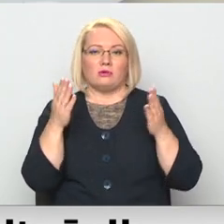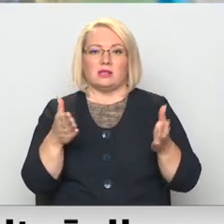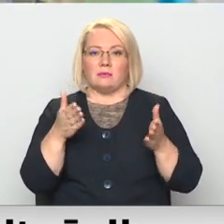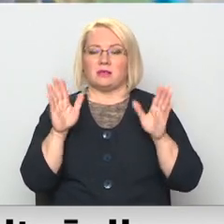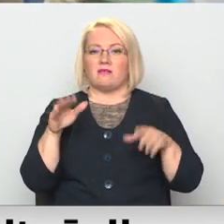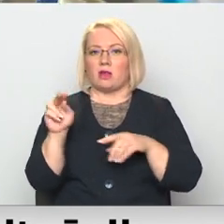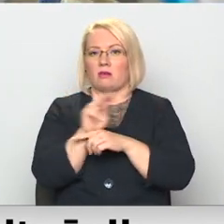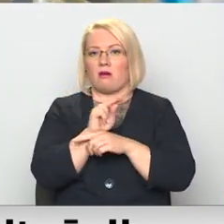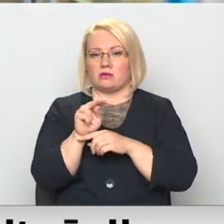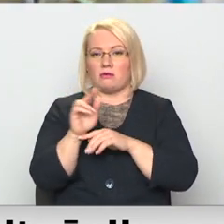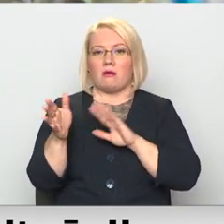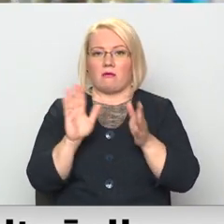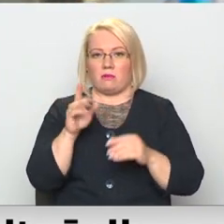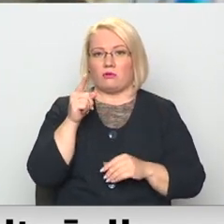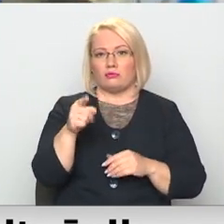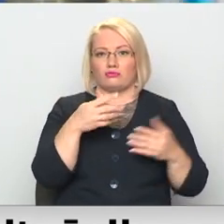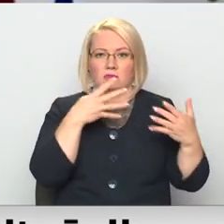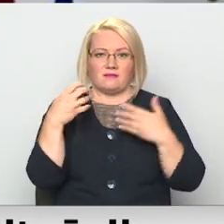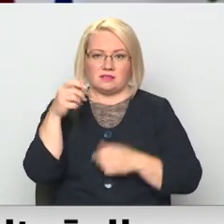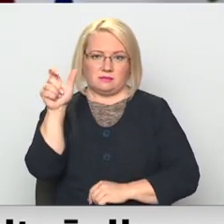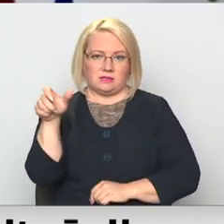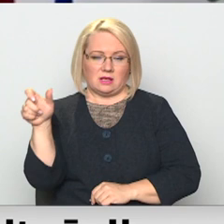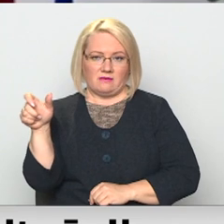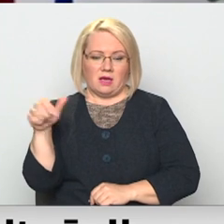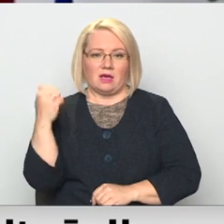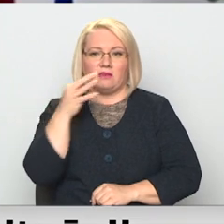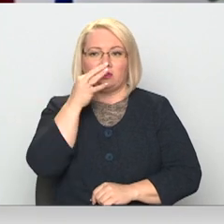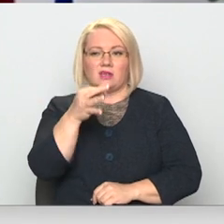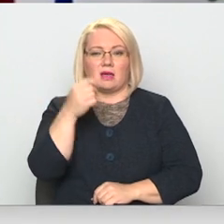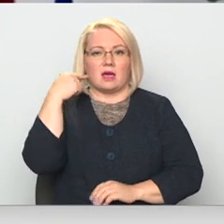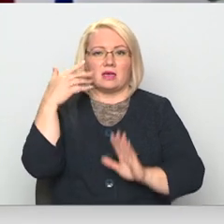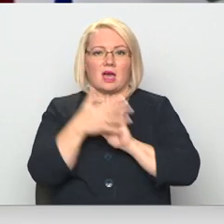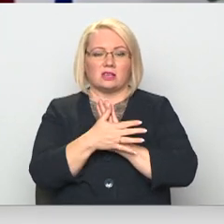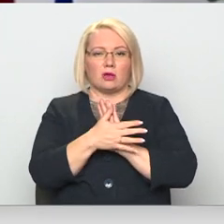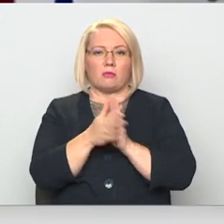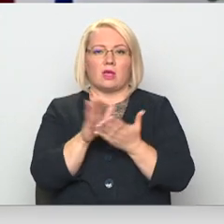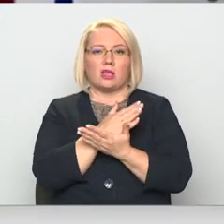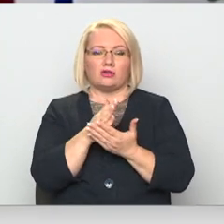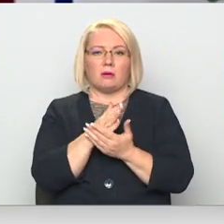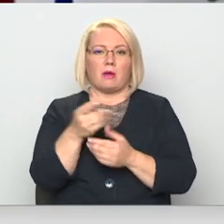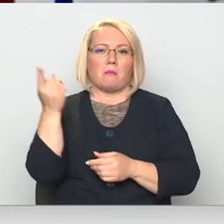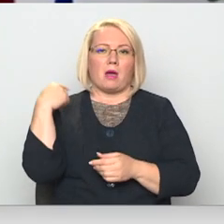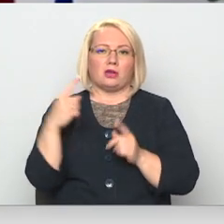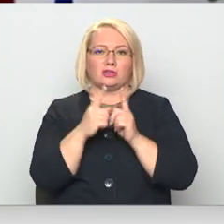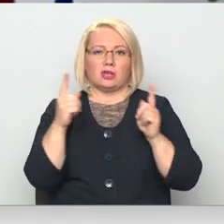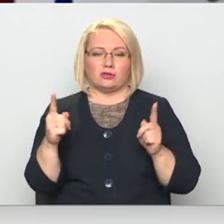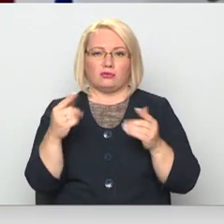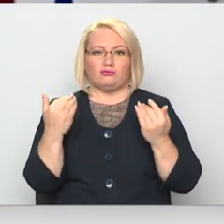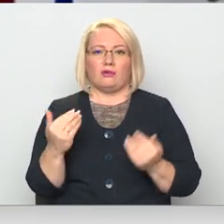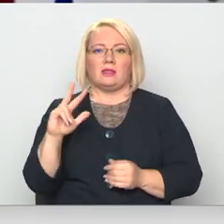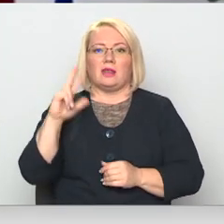ārstēties ap 1900 pacientiem. Jāsaproti galvenā atšķirības starp pagājušo sezonu, un šo trešo vilni